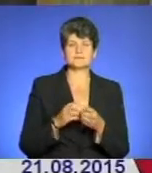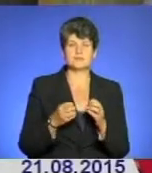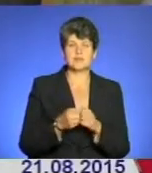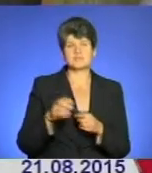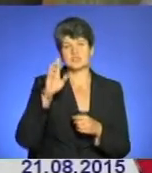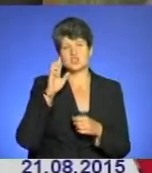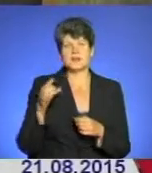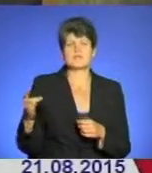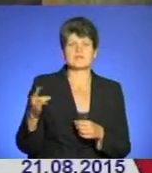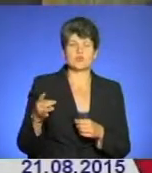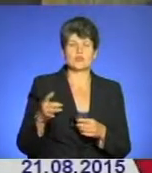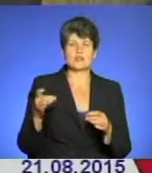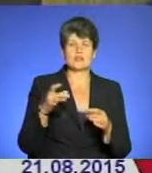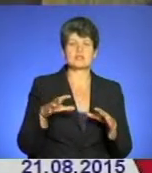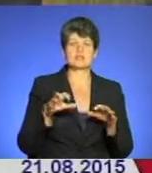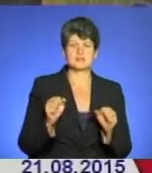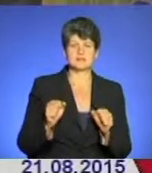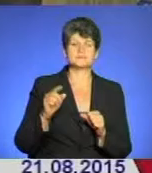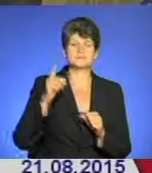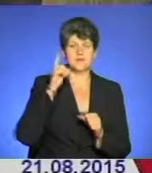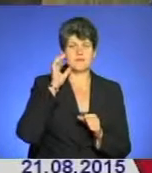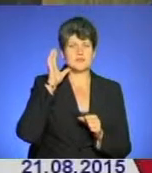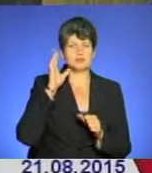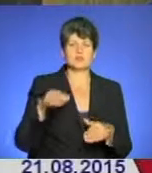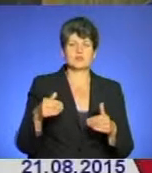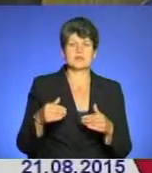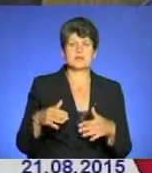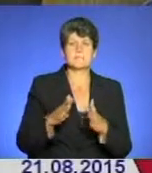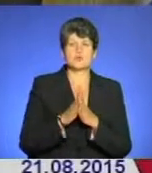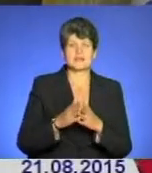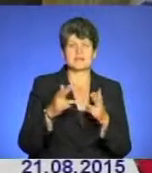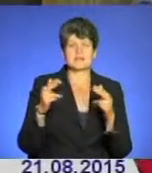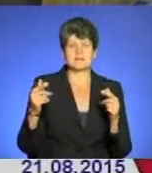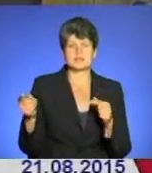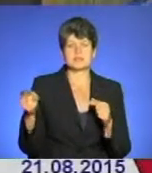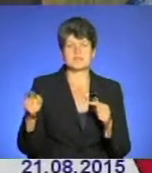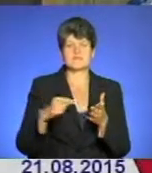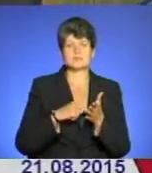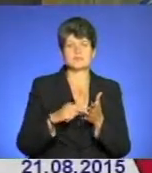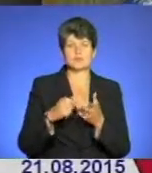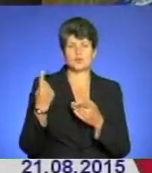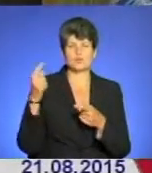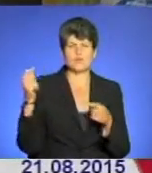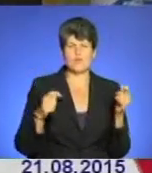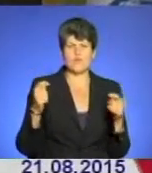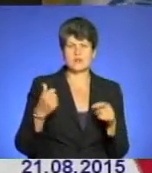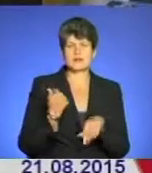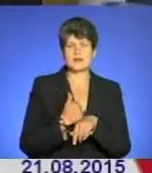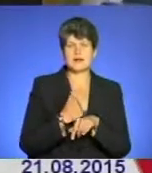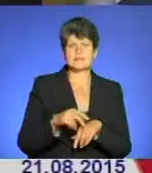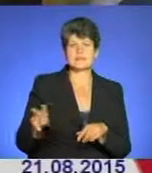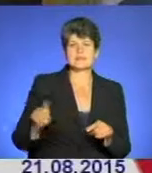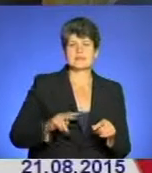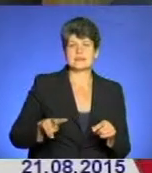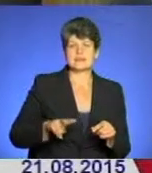районі, районна влада відгукнулася на прохання замків Тернопіля. Як відмічав на одному форумі іноральний директор